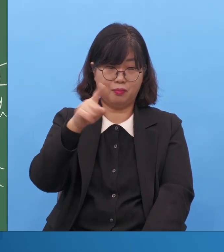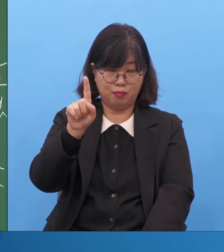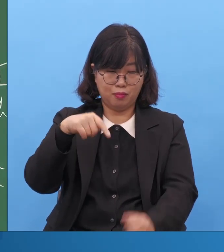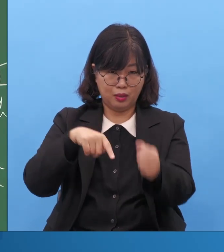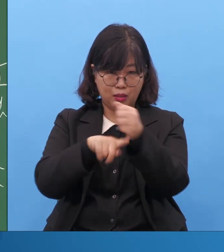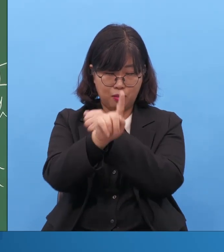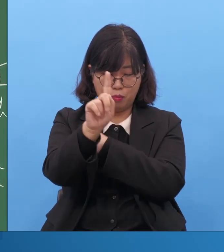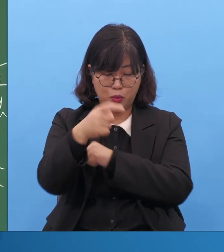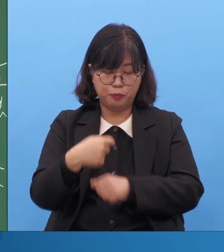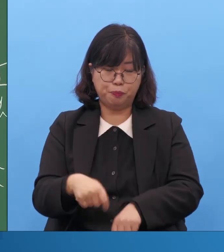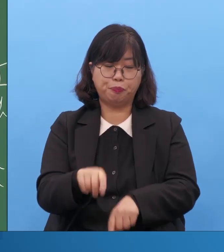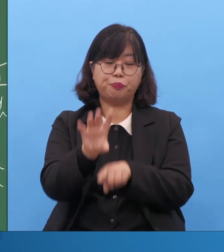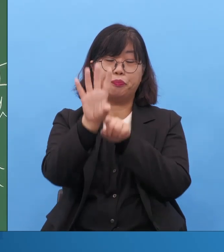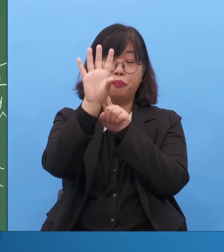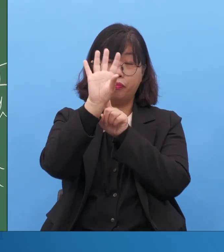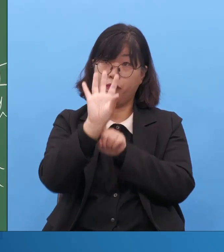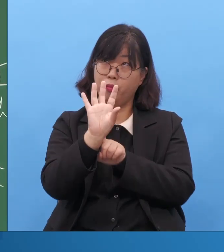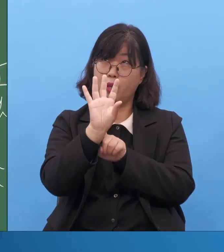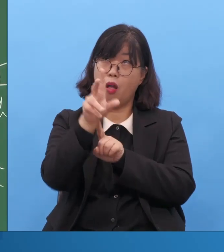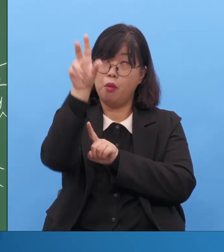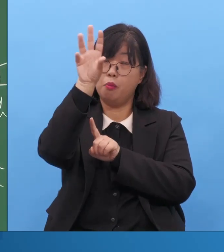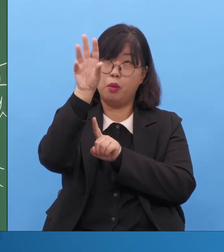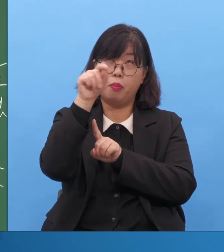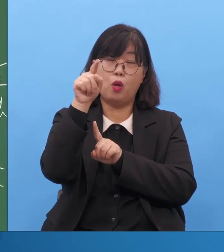그렇죠. 이건 몰라 그렇지.